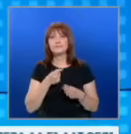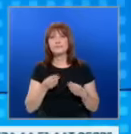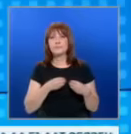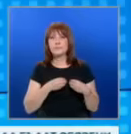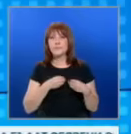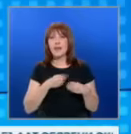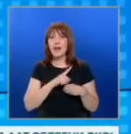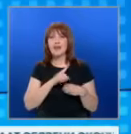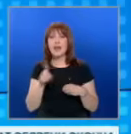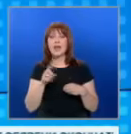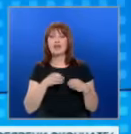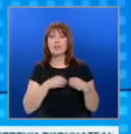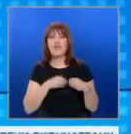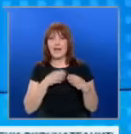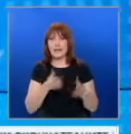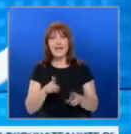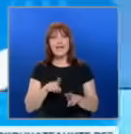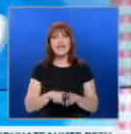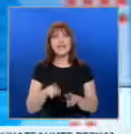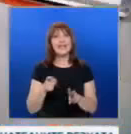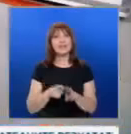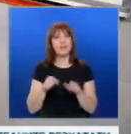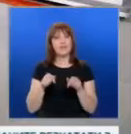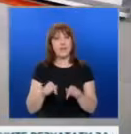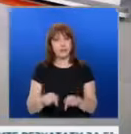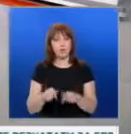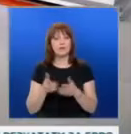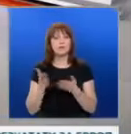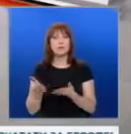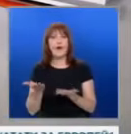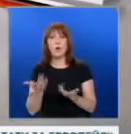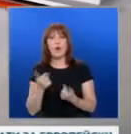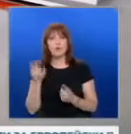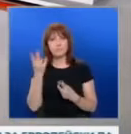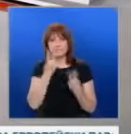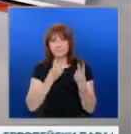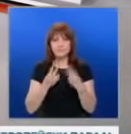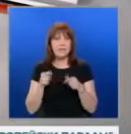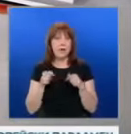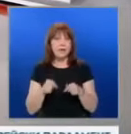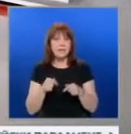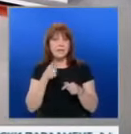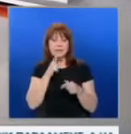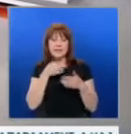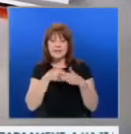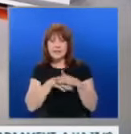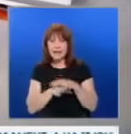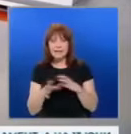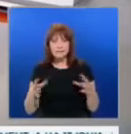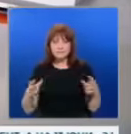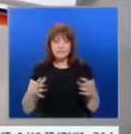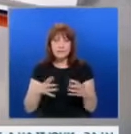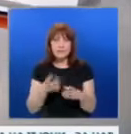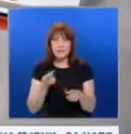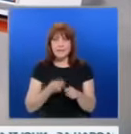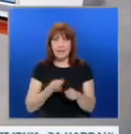колегите си в ДСБ. Ирина Цонева сега е в студиото с това, което научи от тази тайна сбирка, на която се